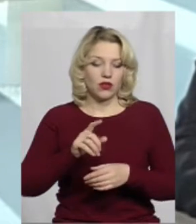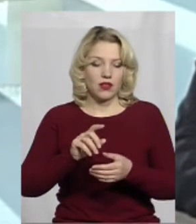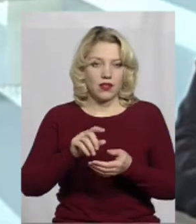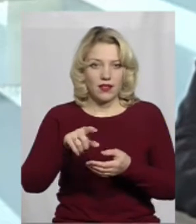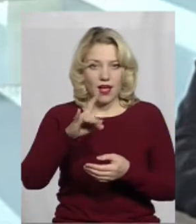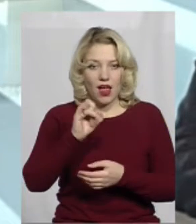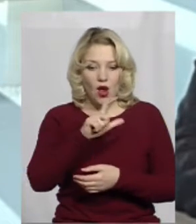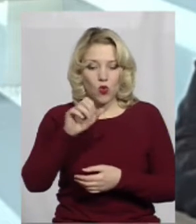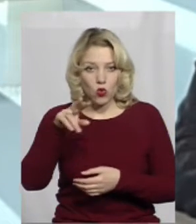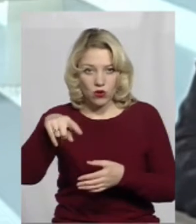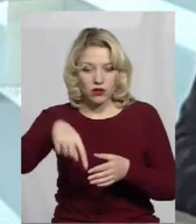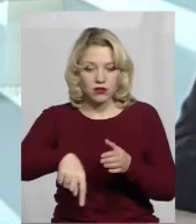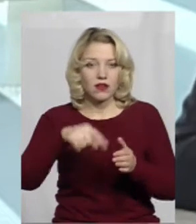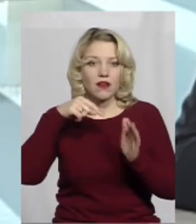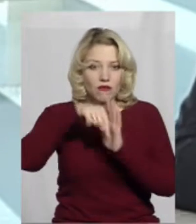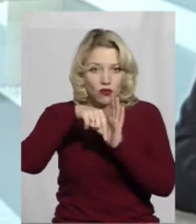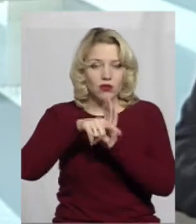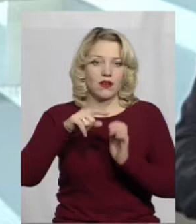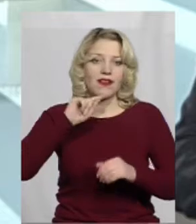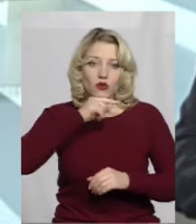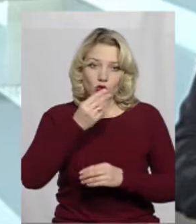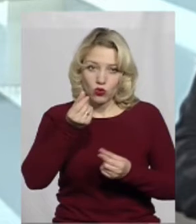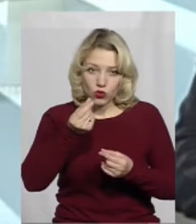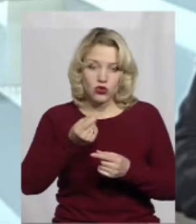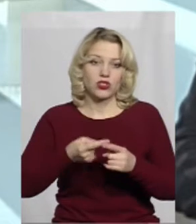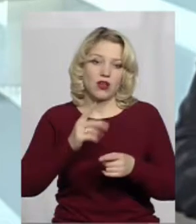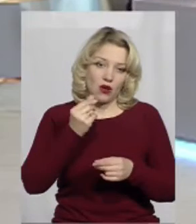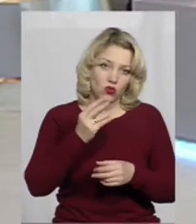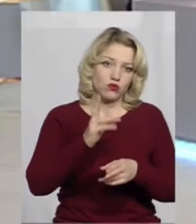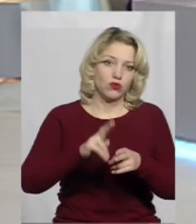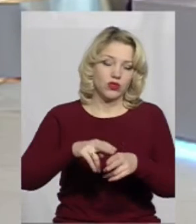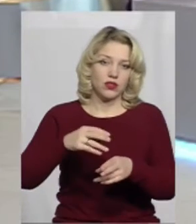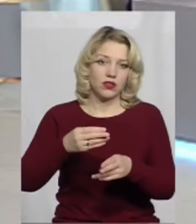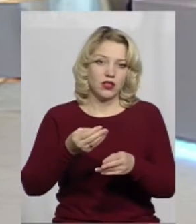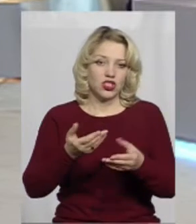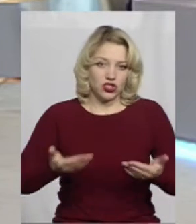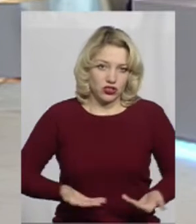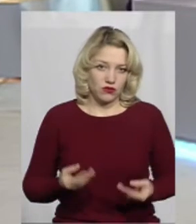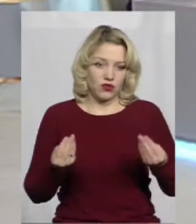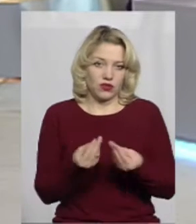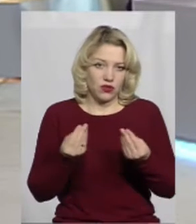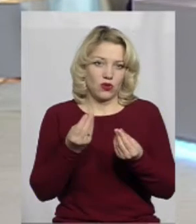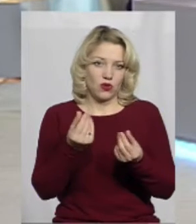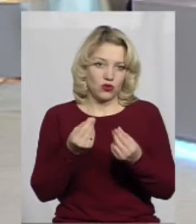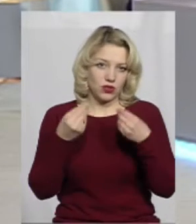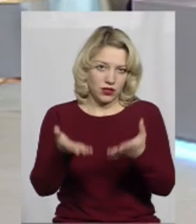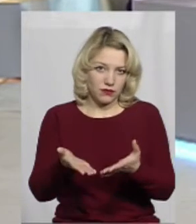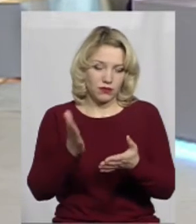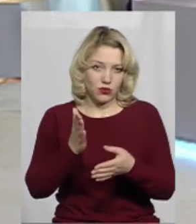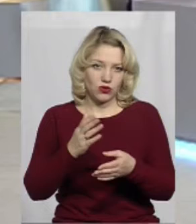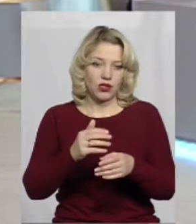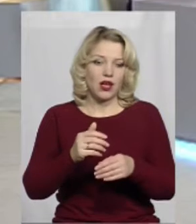накопичуватися певні залишки, які потім вже будуть монетизуватися і окремо залишатися на